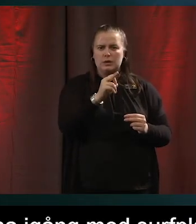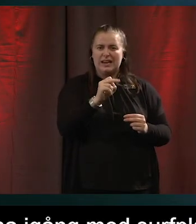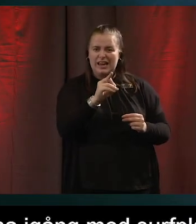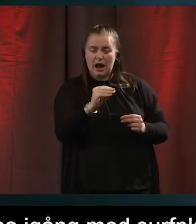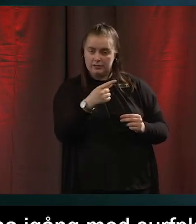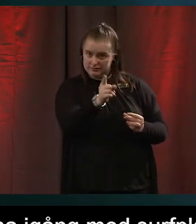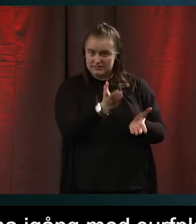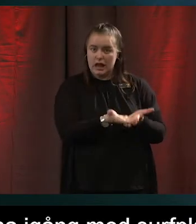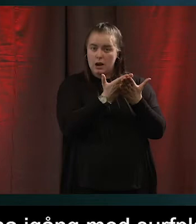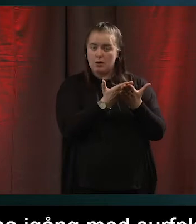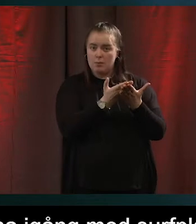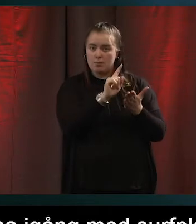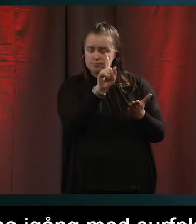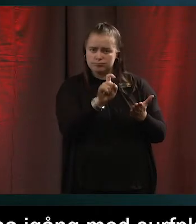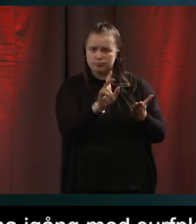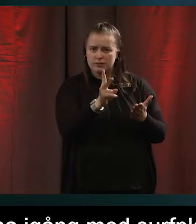förstår inte riktigt.